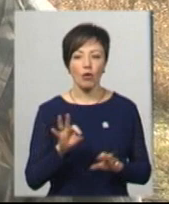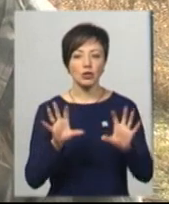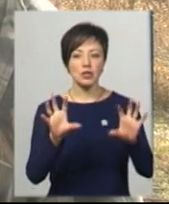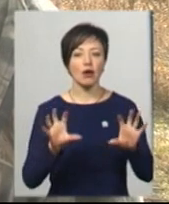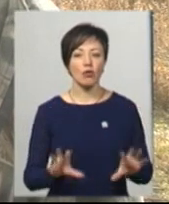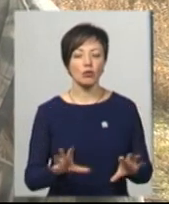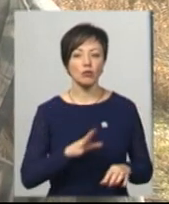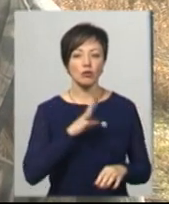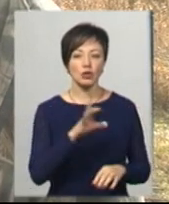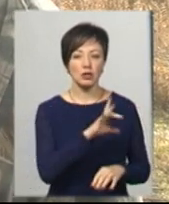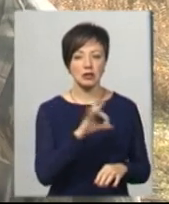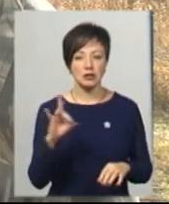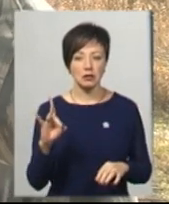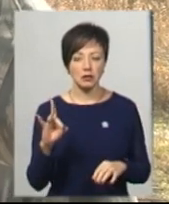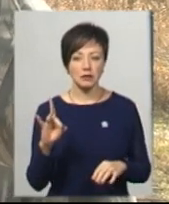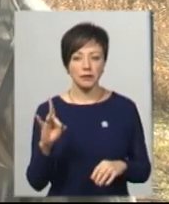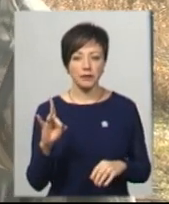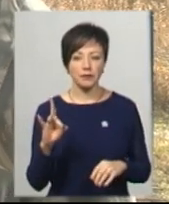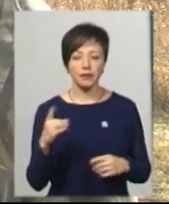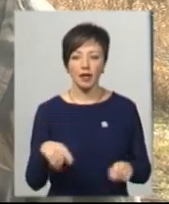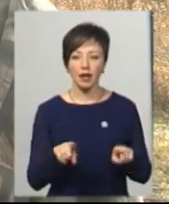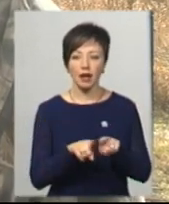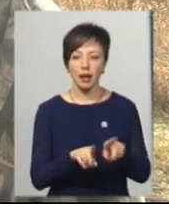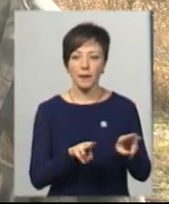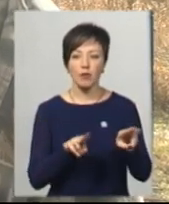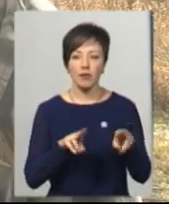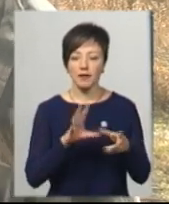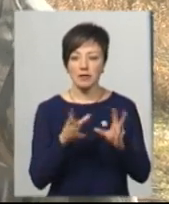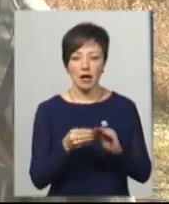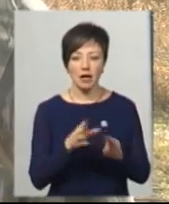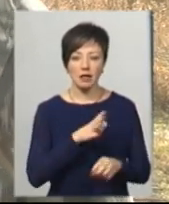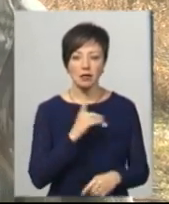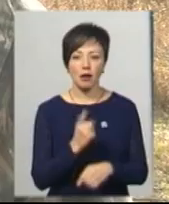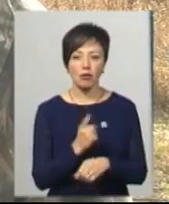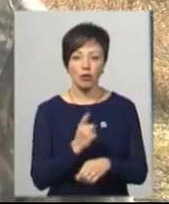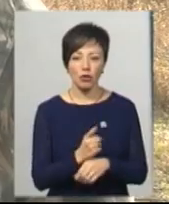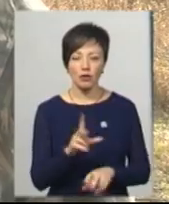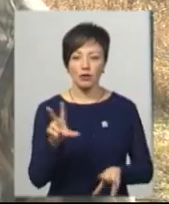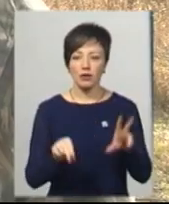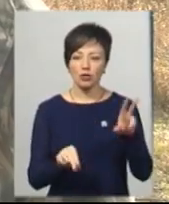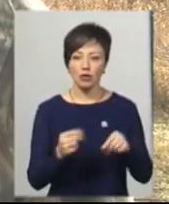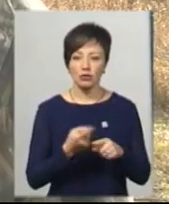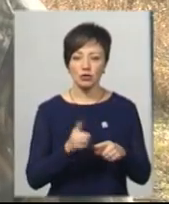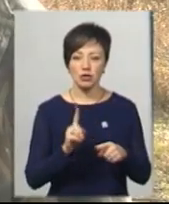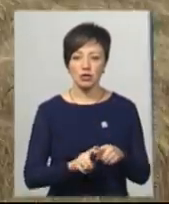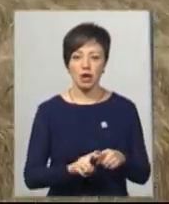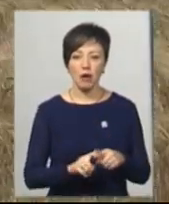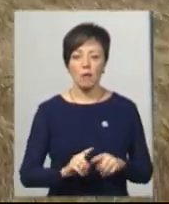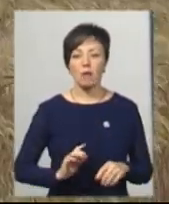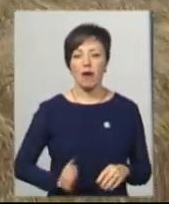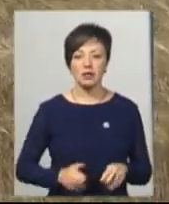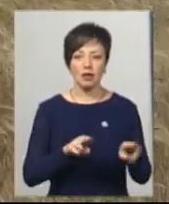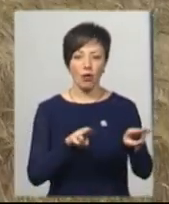бувшого Радянського Союзу таке полювання взагалі заборонялося, тому що воно вважалося, що це барська охота.